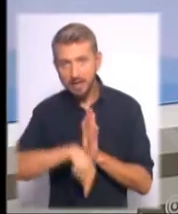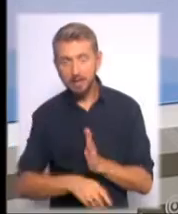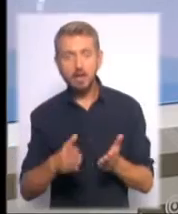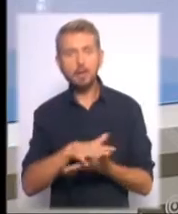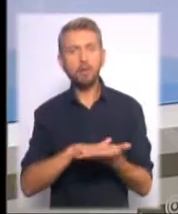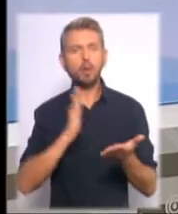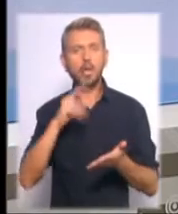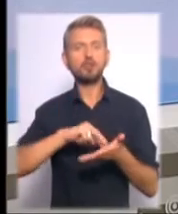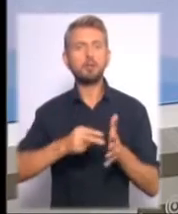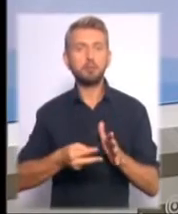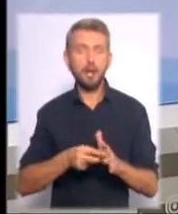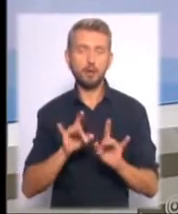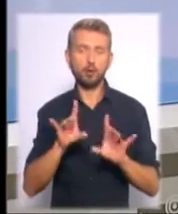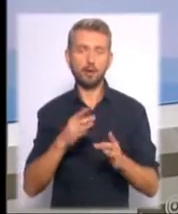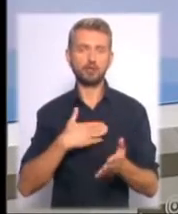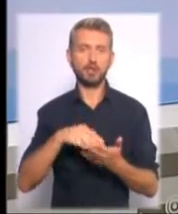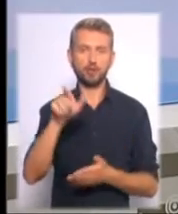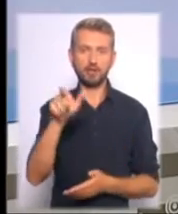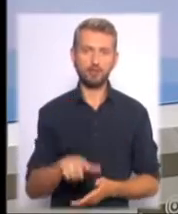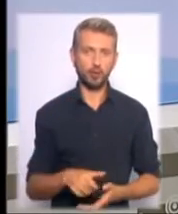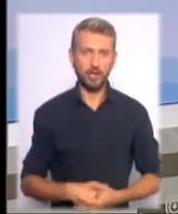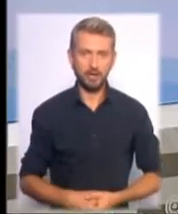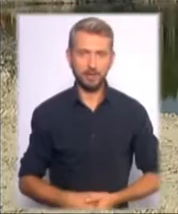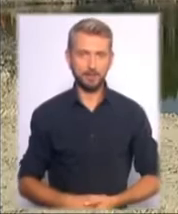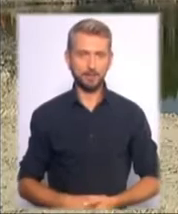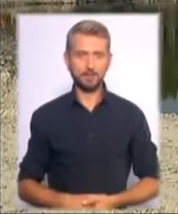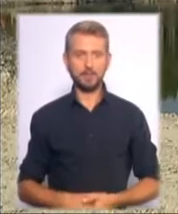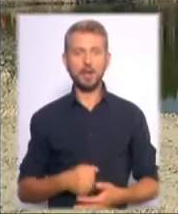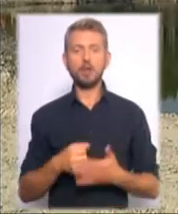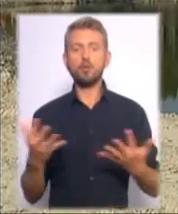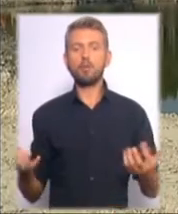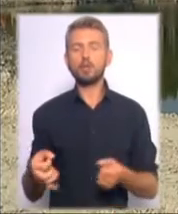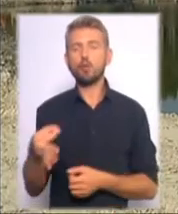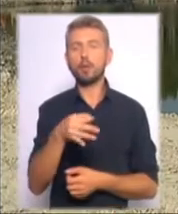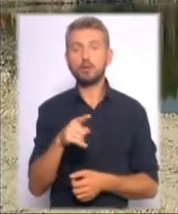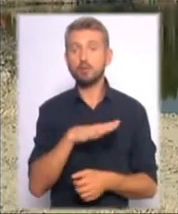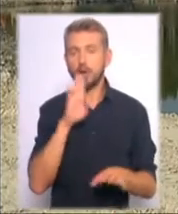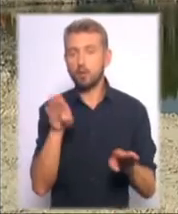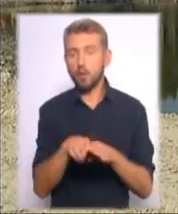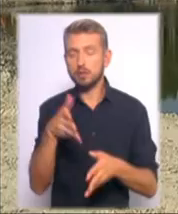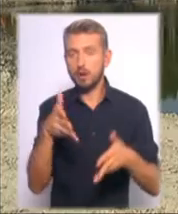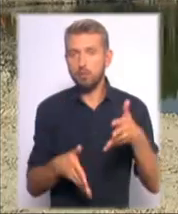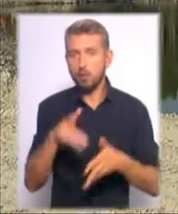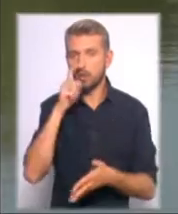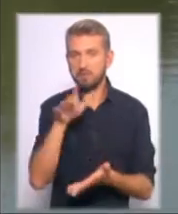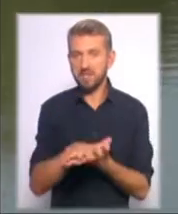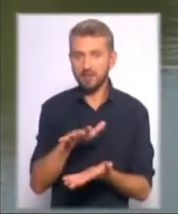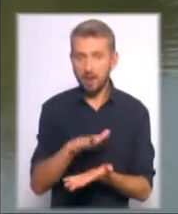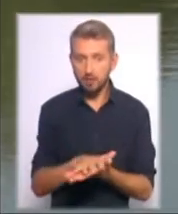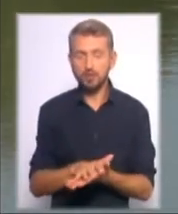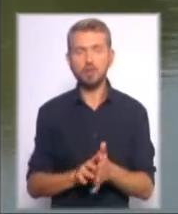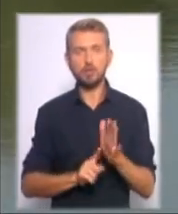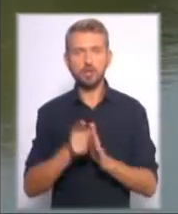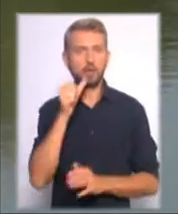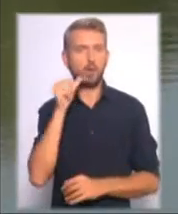плани екоактивістів, розкаже Юлія Потшивалова. До порятунку озера, що було схоже на болото та сміттєзвалище, водночас стали ще